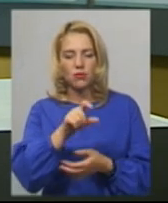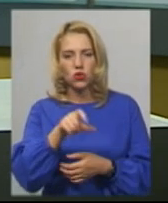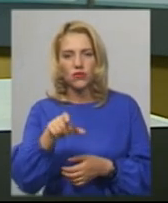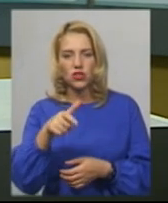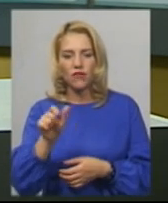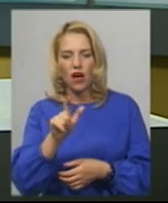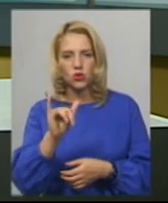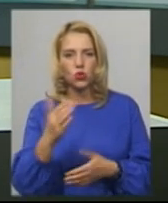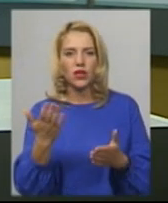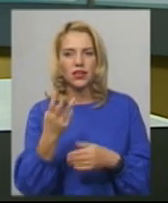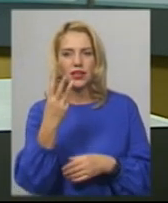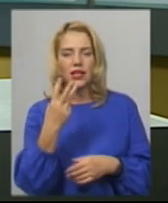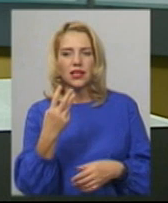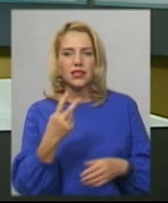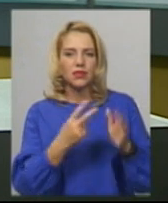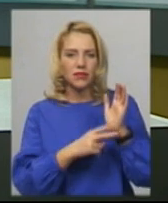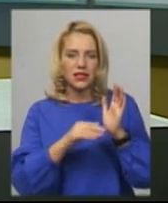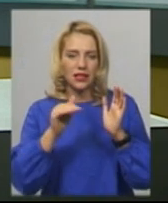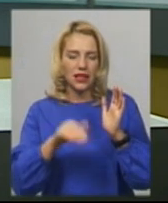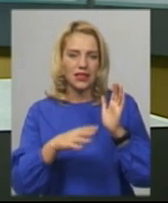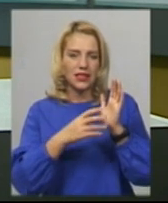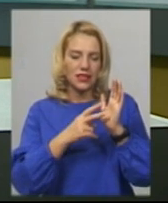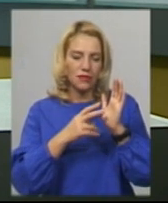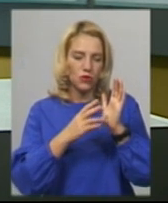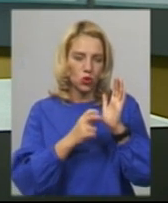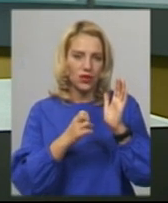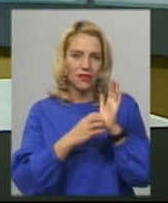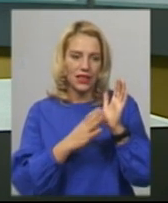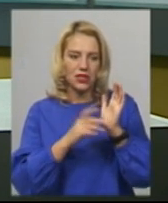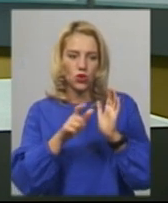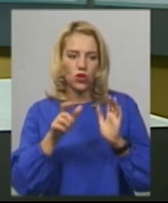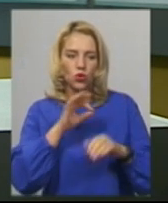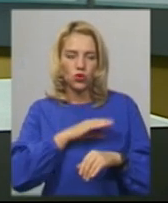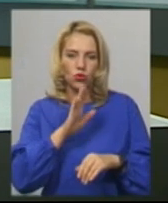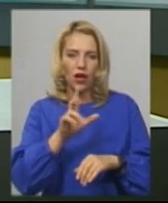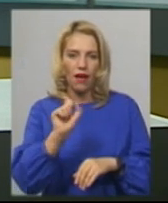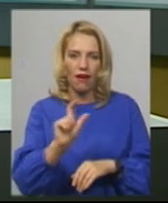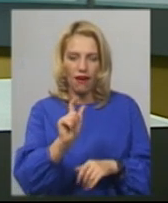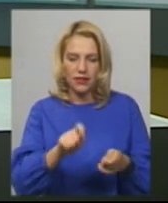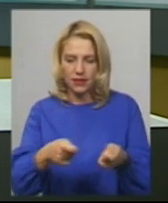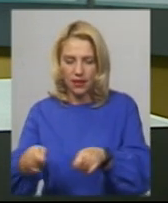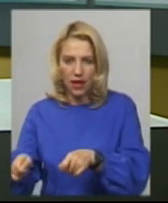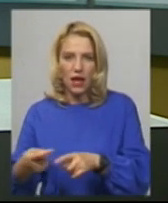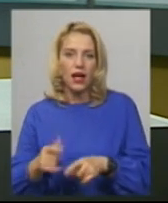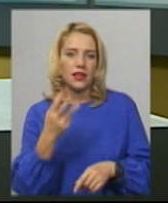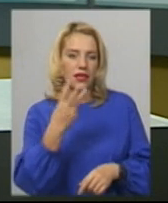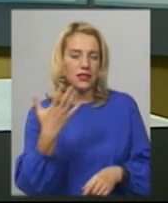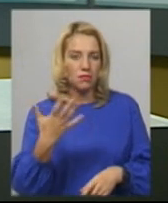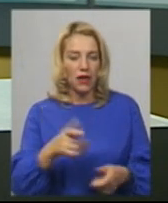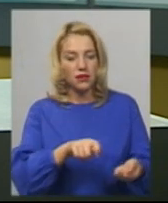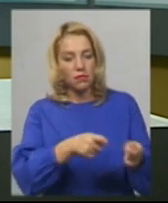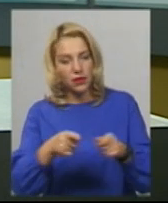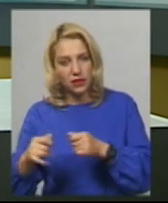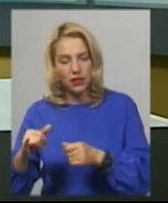газу, котрих 80 тисяч 719 людей користуються лише газовою плиткою, 35 тисяч – плиткою і